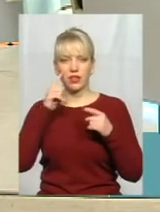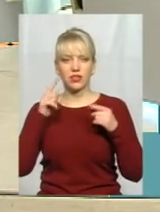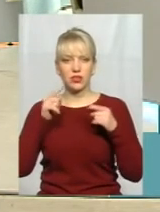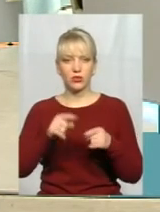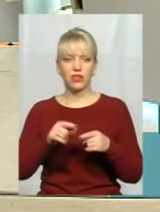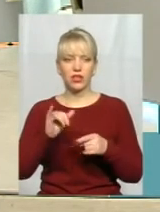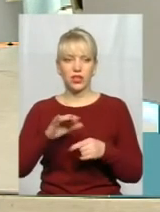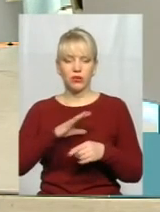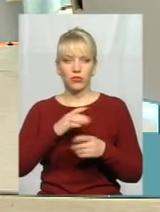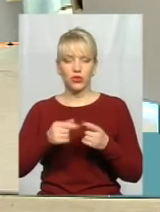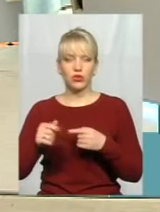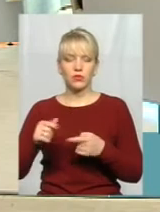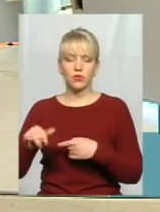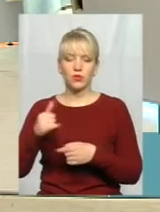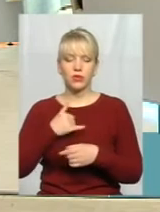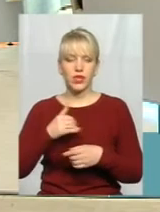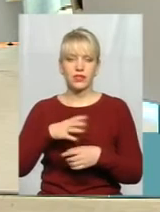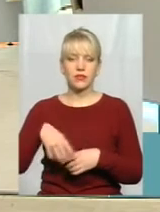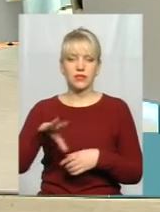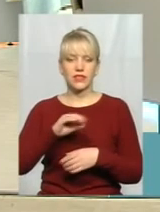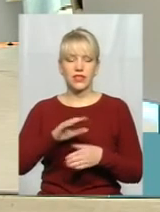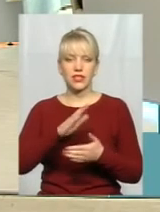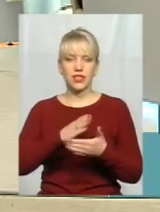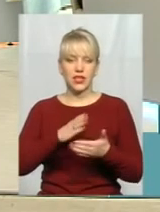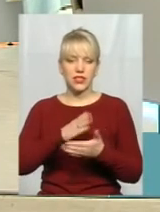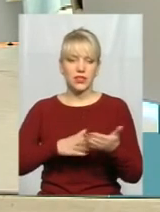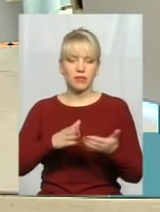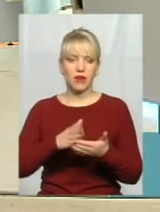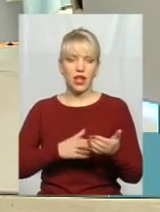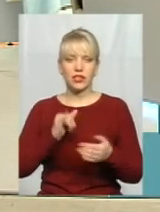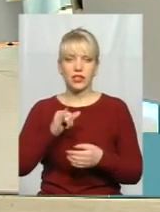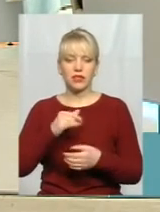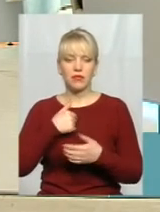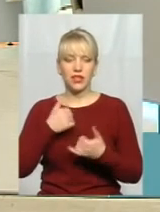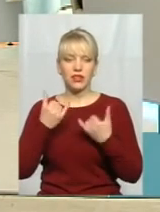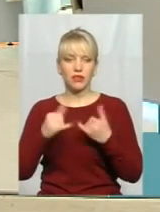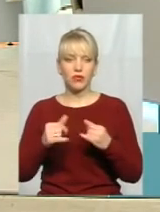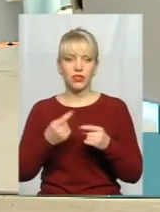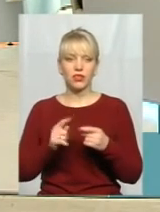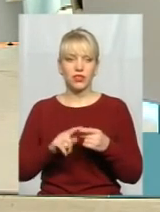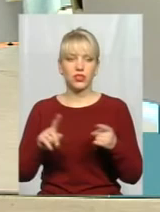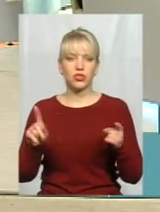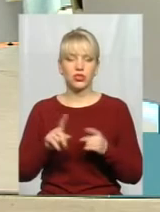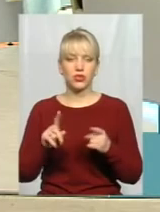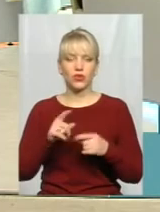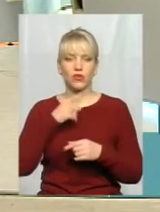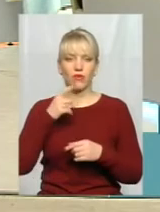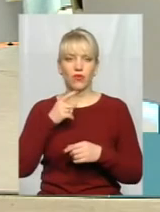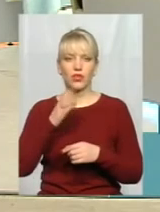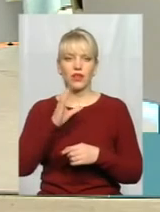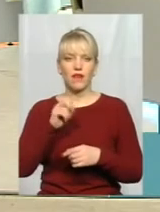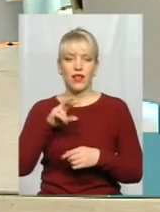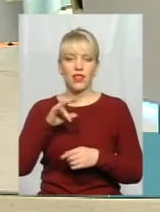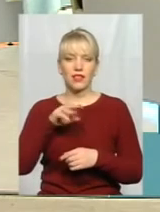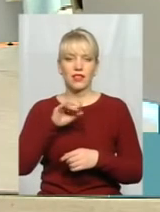і були розбіжності у нас, ми їх всіх забрали. І мене, звичайно, дивує і те, що говорить Валентинович, Валентинович, тому